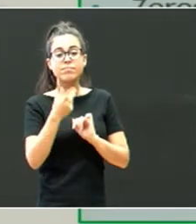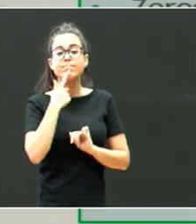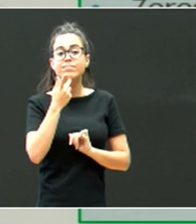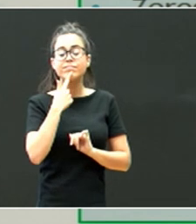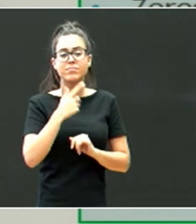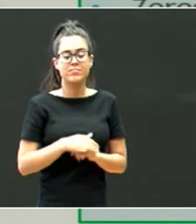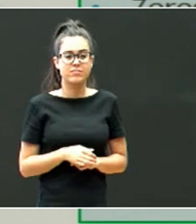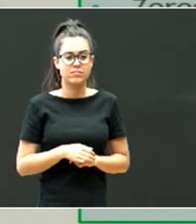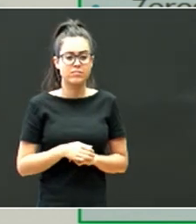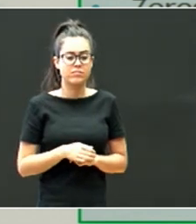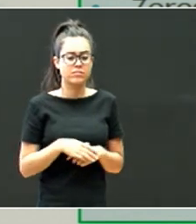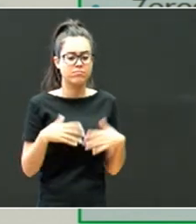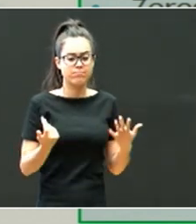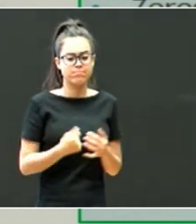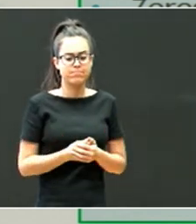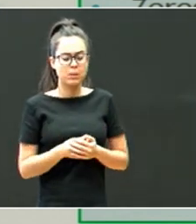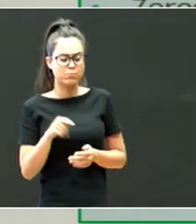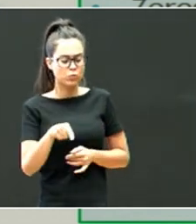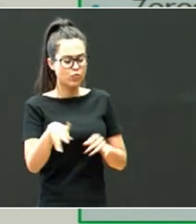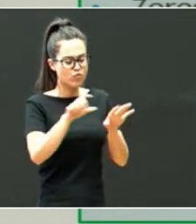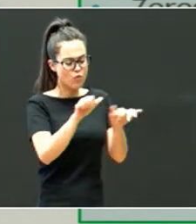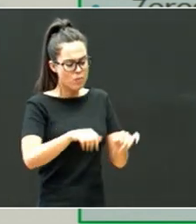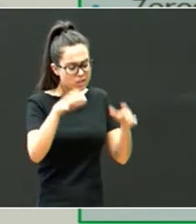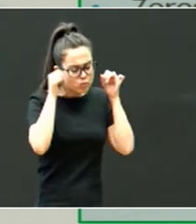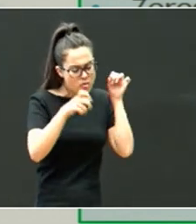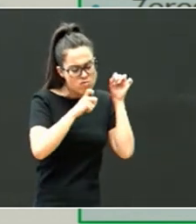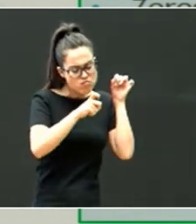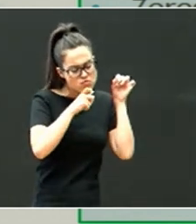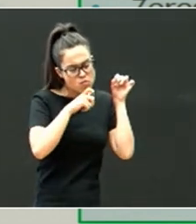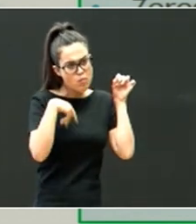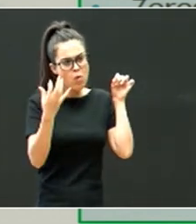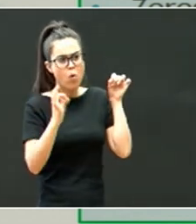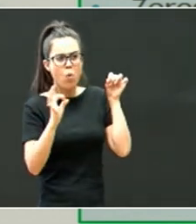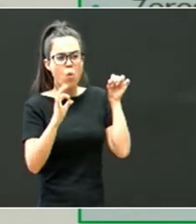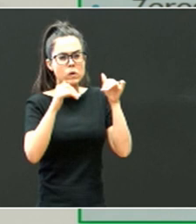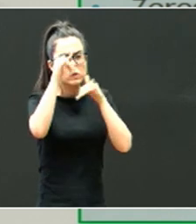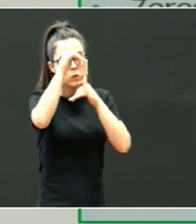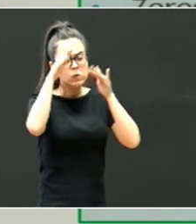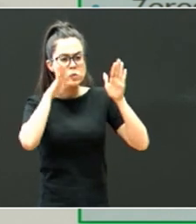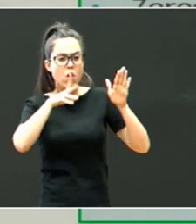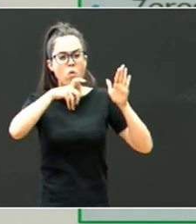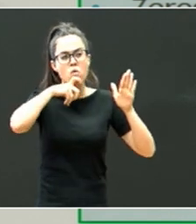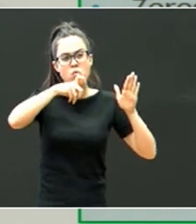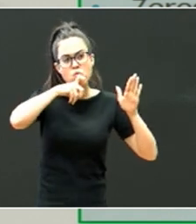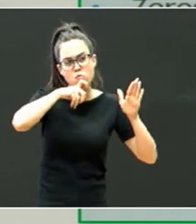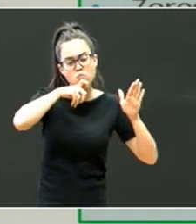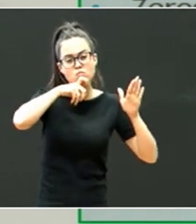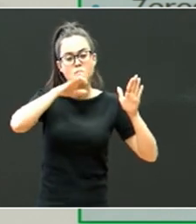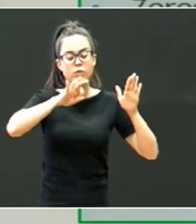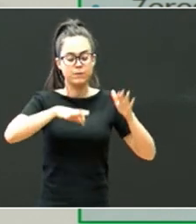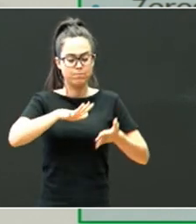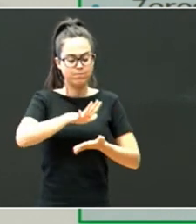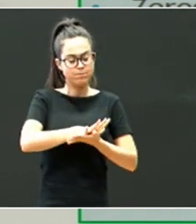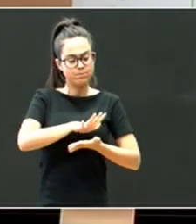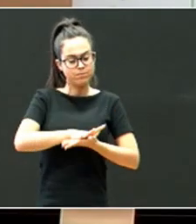zeik, ikasteko estilua dauken ikaslea, zenolako, arreta, mantentzeko egin behar duten, erlasatzeko